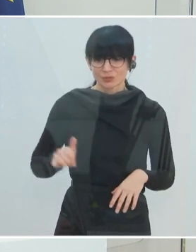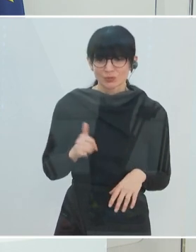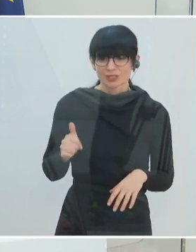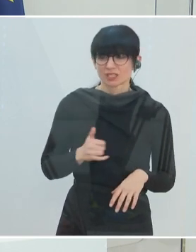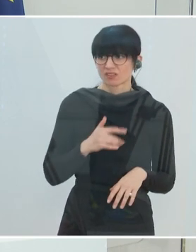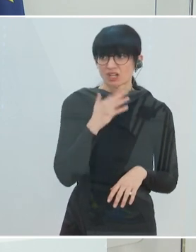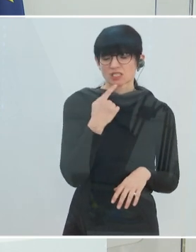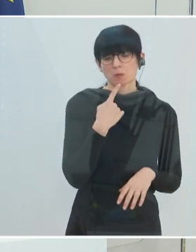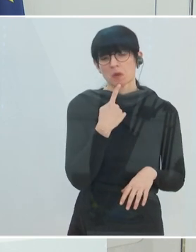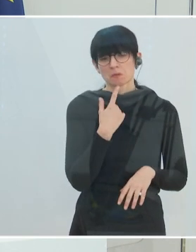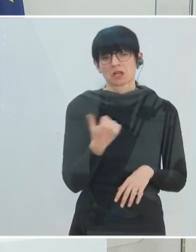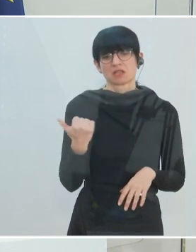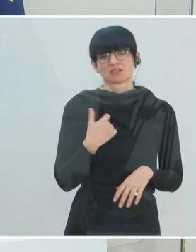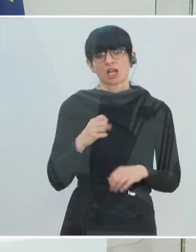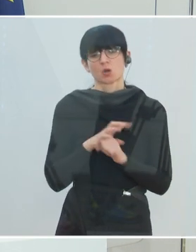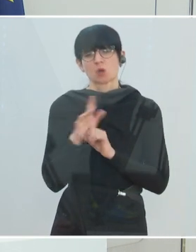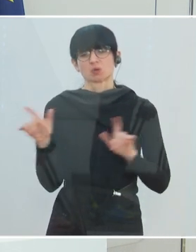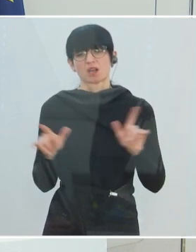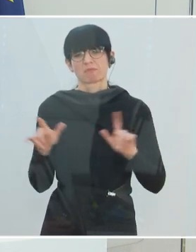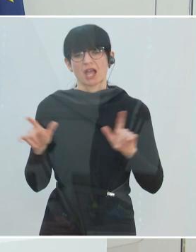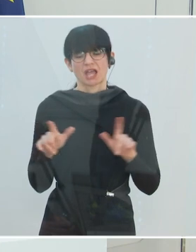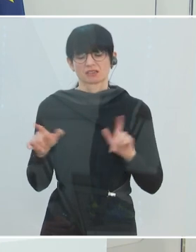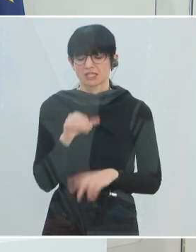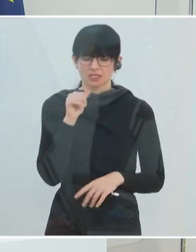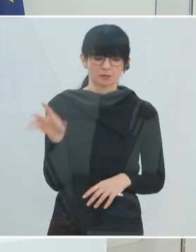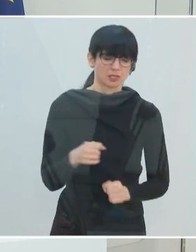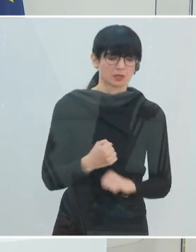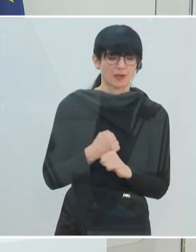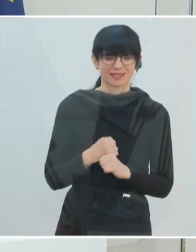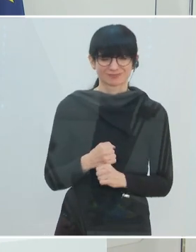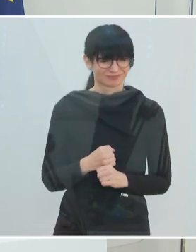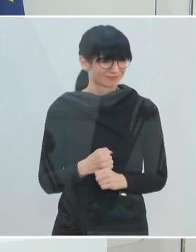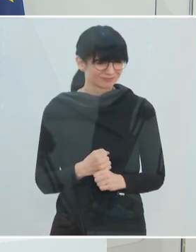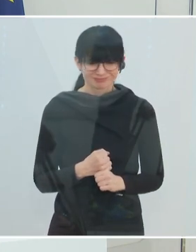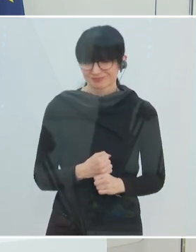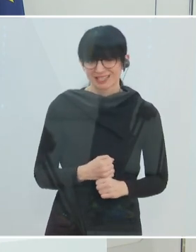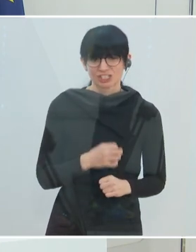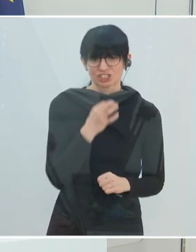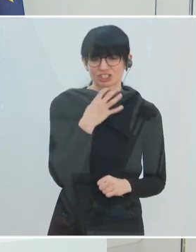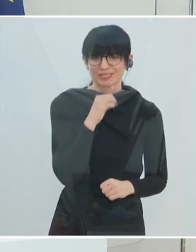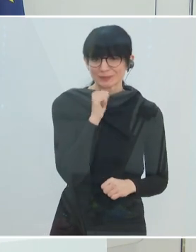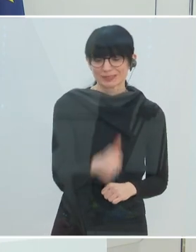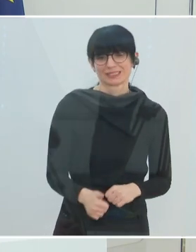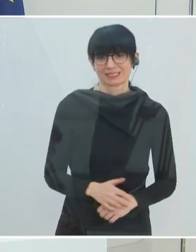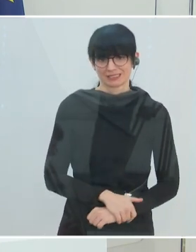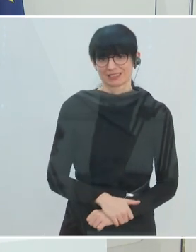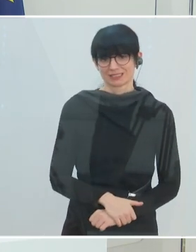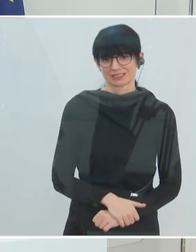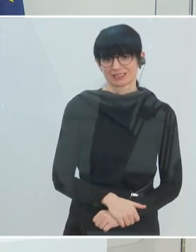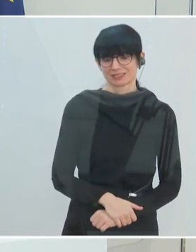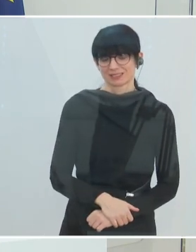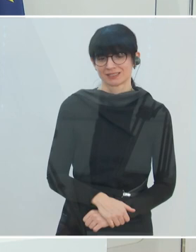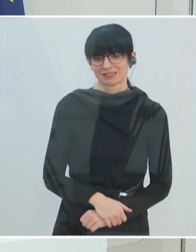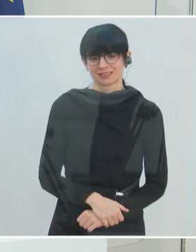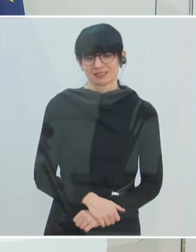immer wieder gesagt, die gehen zu Corona-Partys und die machen nicht mit und Ähnliches. Wir wissen von Untersuchungen, weil sie auch gefragt haben